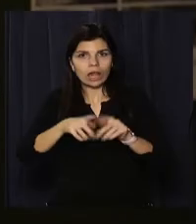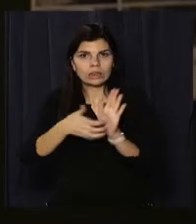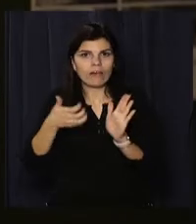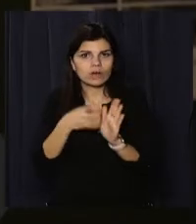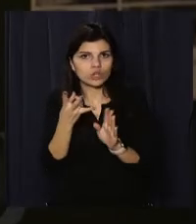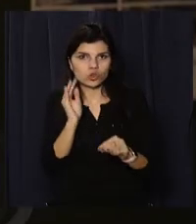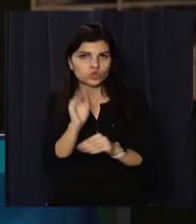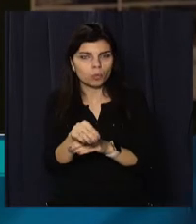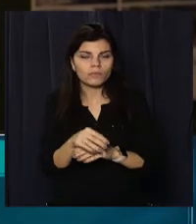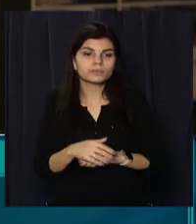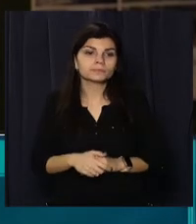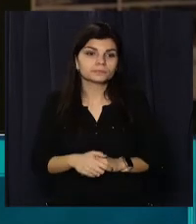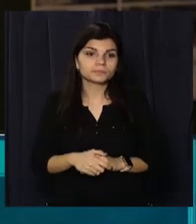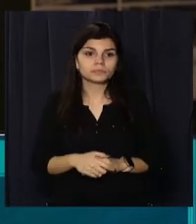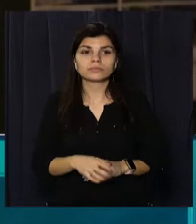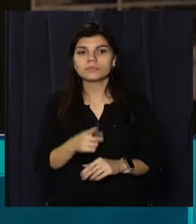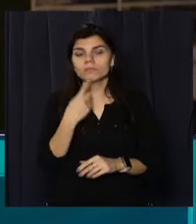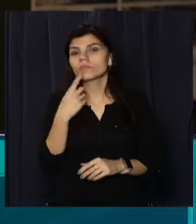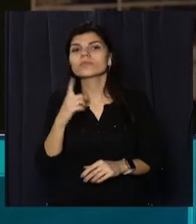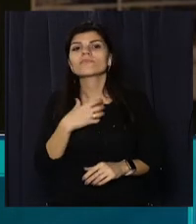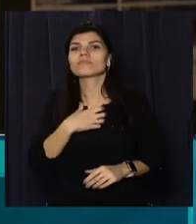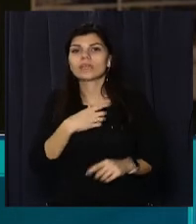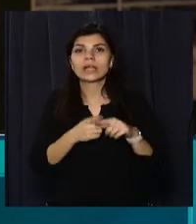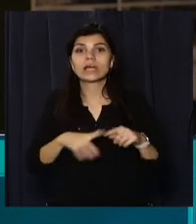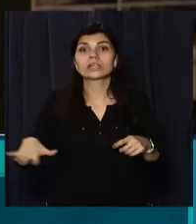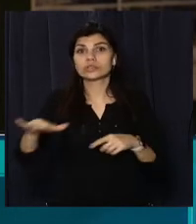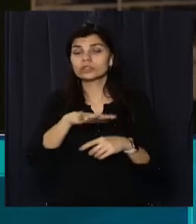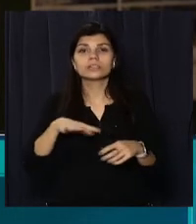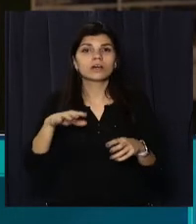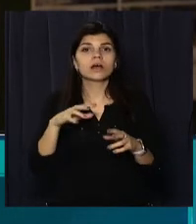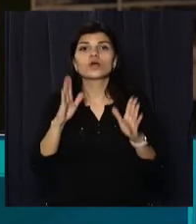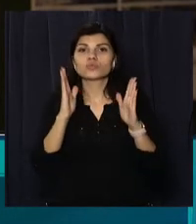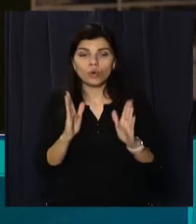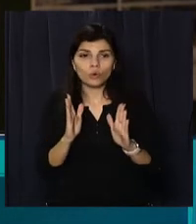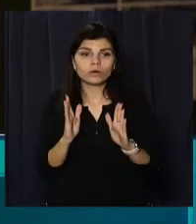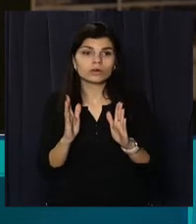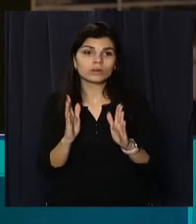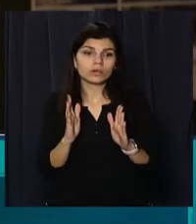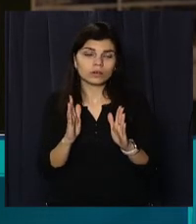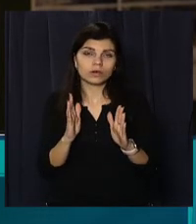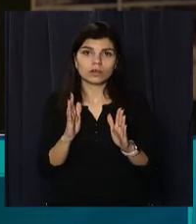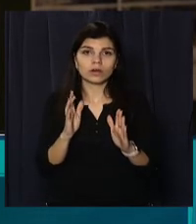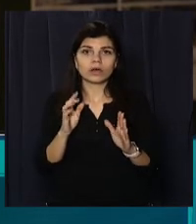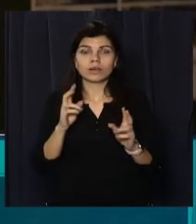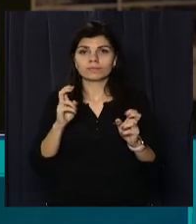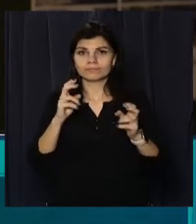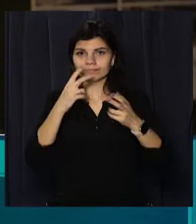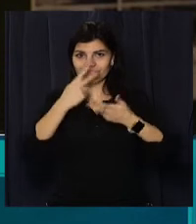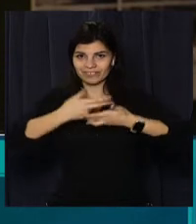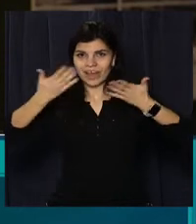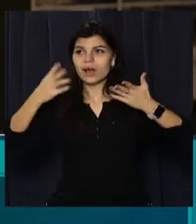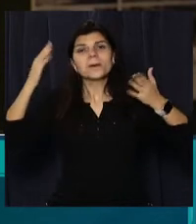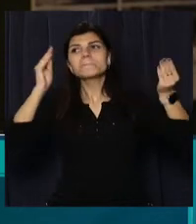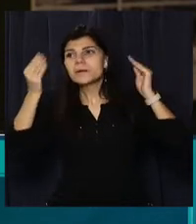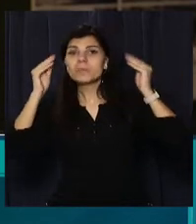«Ключ і нахождення рецепта для цієї території лежить тільки в максимальній публічності, в